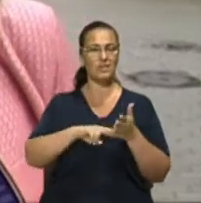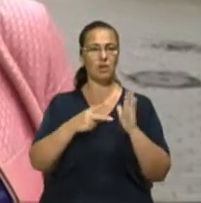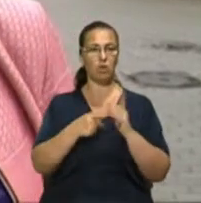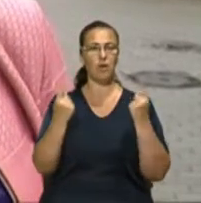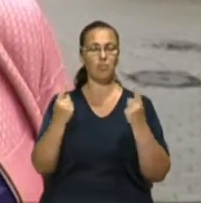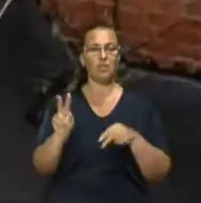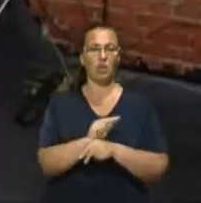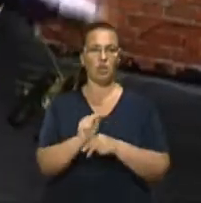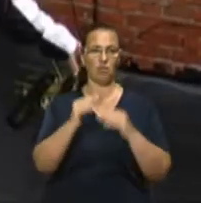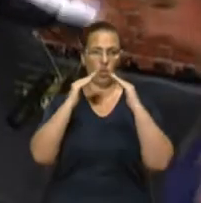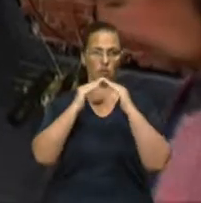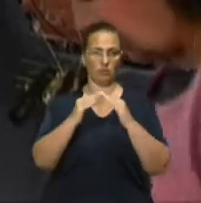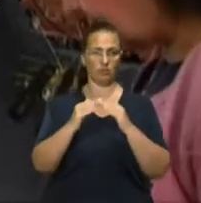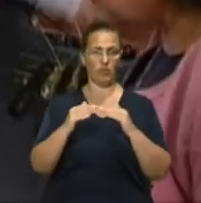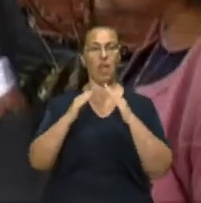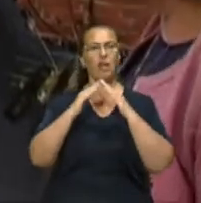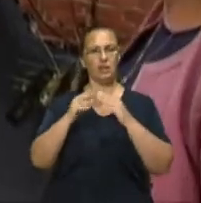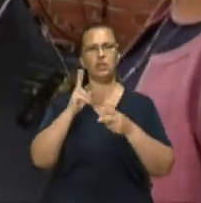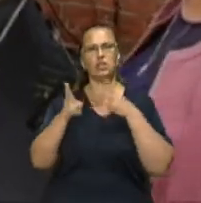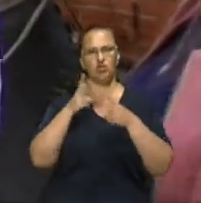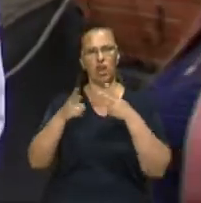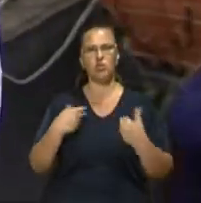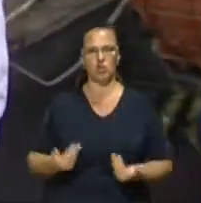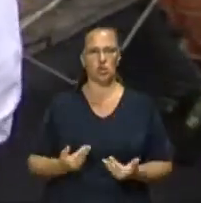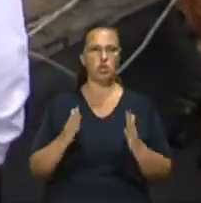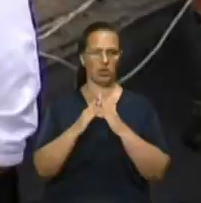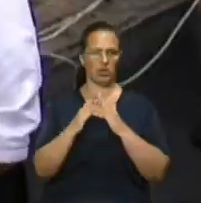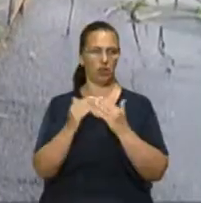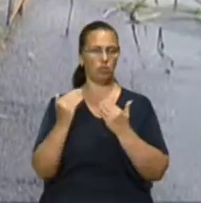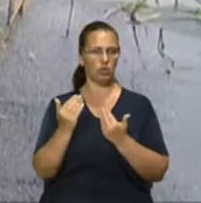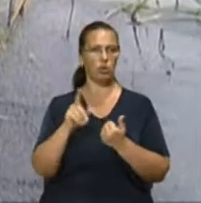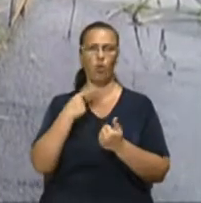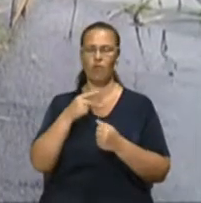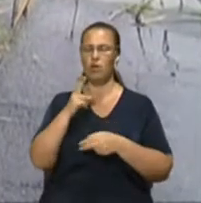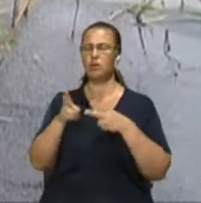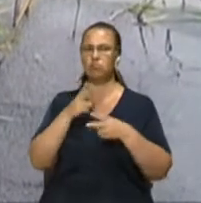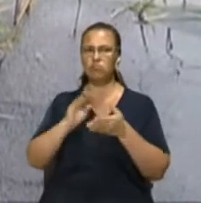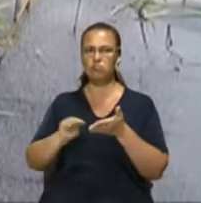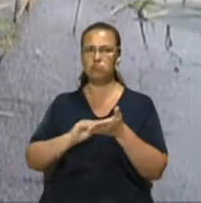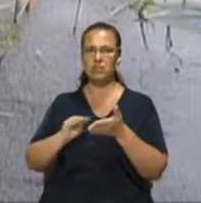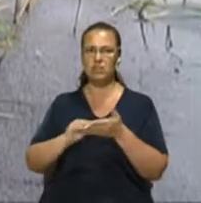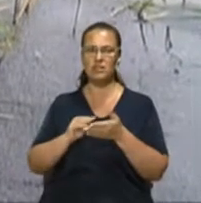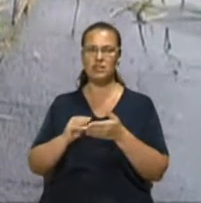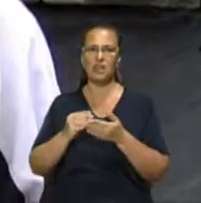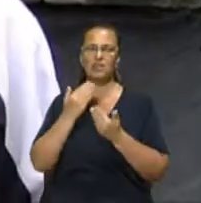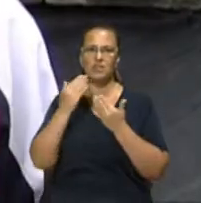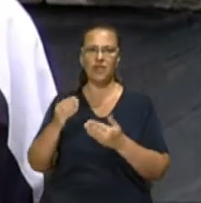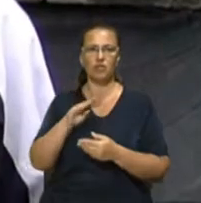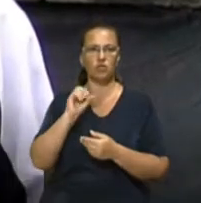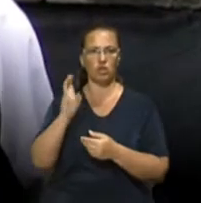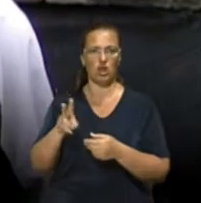капітальний ремонт покрівлі. На дах будинку скаржиться і мешканець Богдан Олексевич. Каже, писав звернення комунальникам щодо його ремонту.